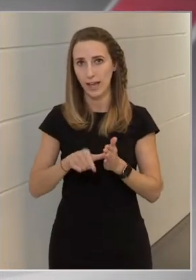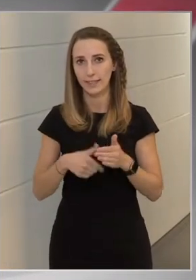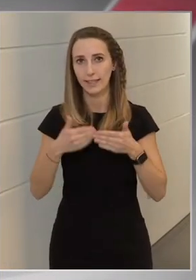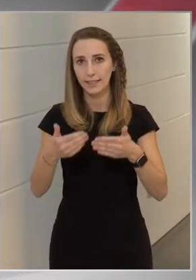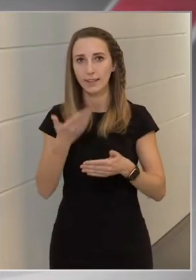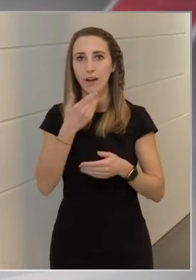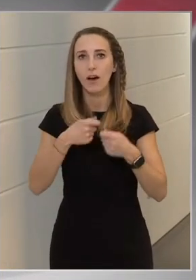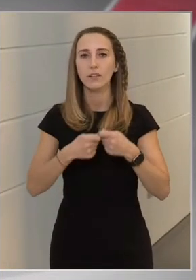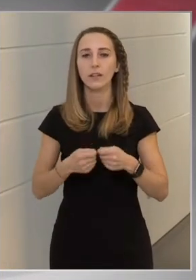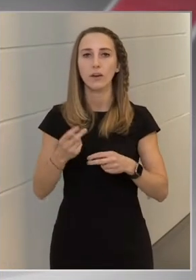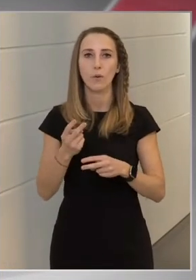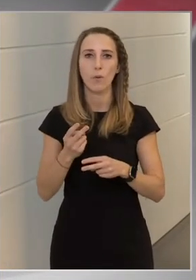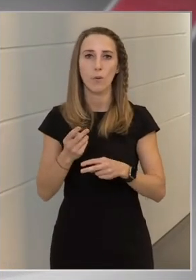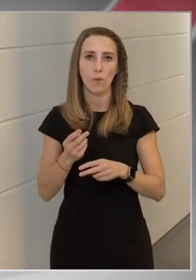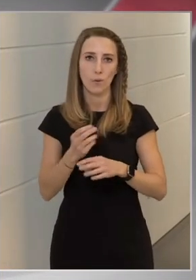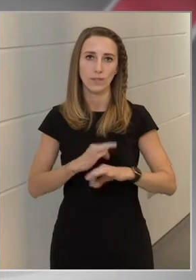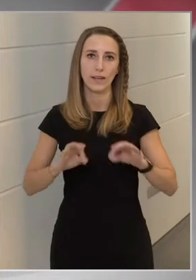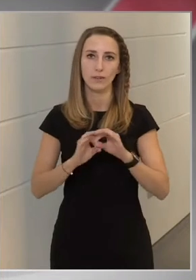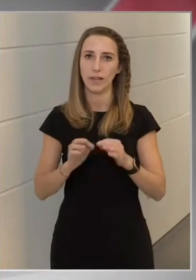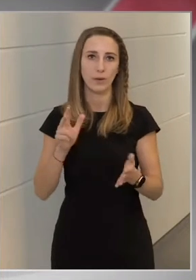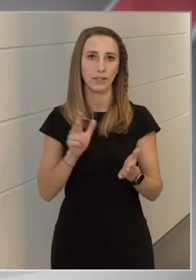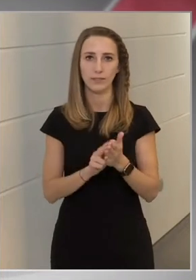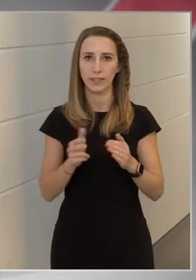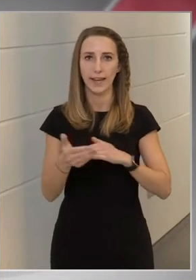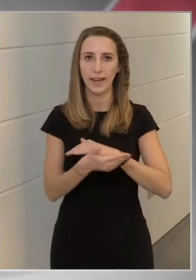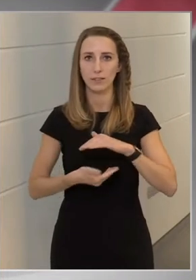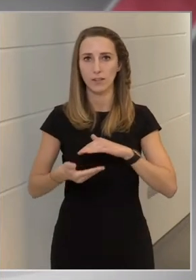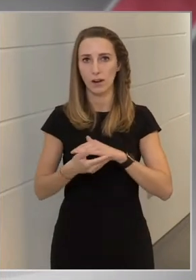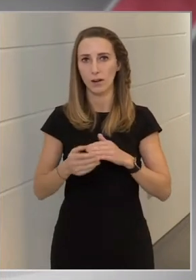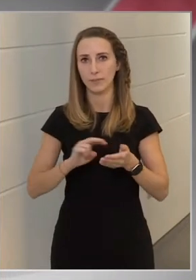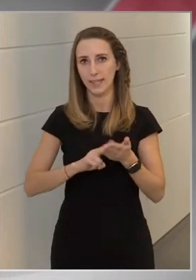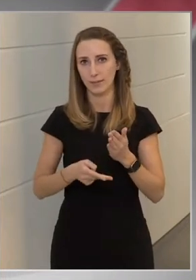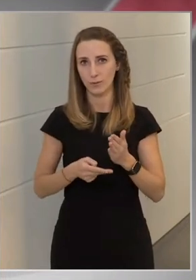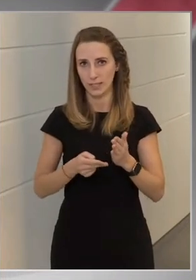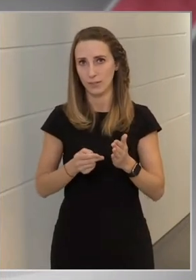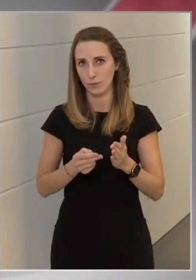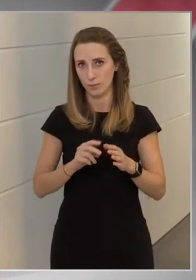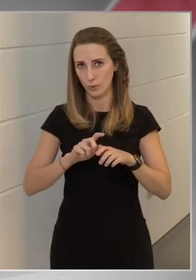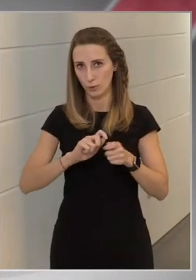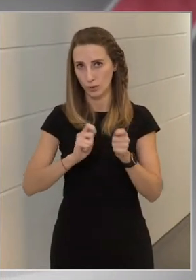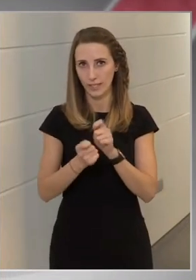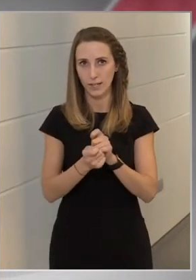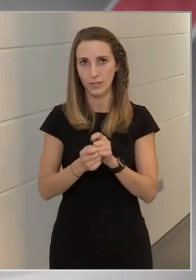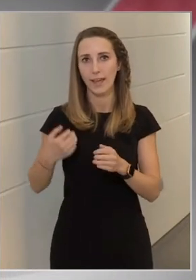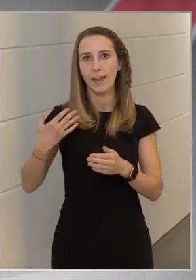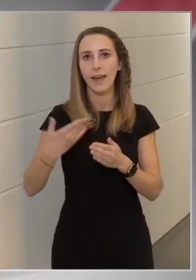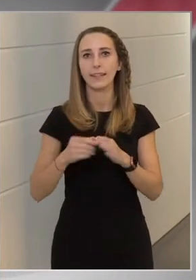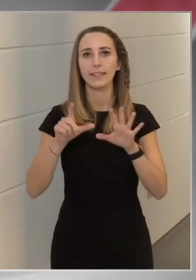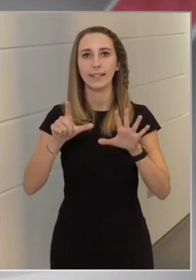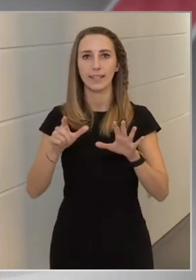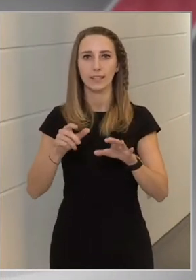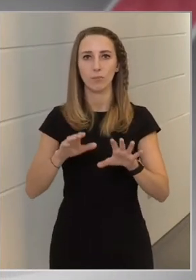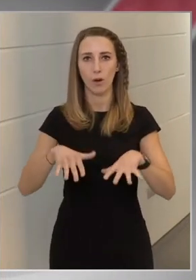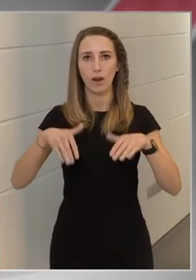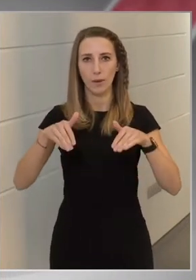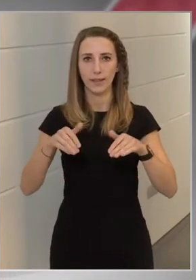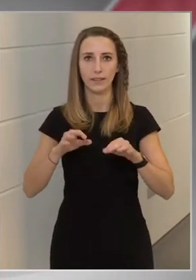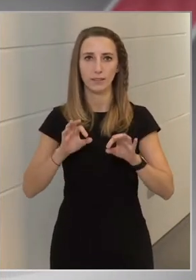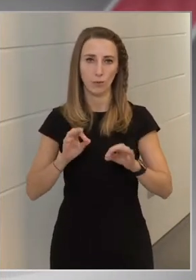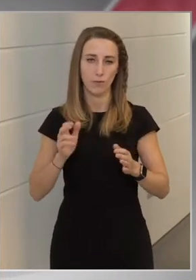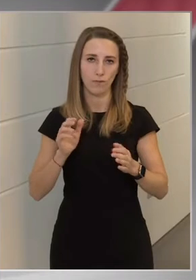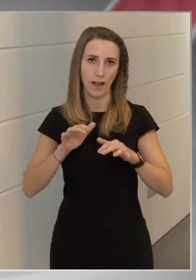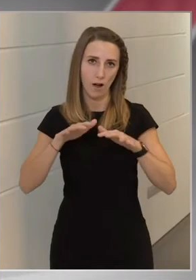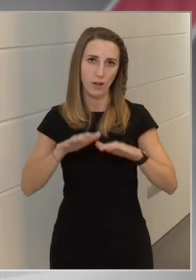tagországok nem ratifikálják gyorsan az alapszerződés kapcsolódó részének módosítását. Eddig csak hét parlament hagyta jóvá a